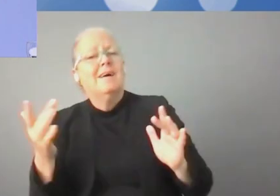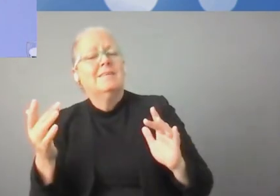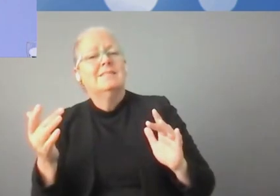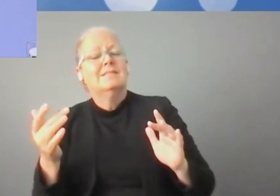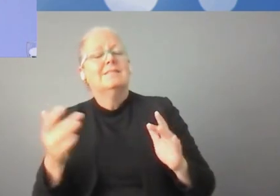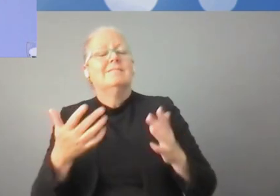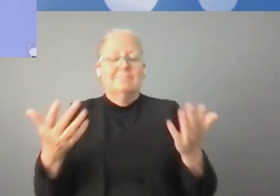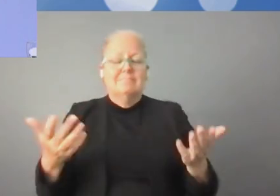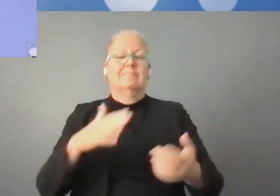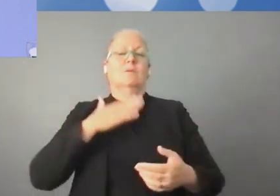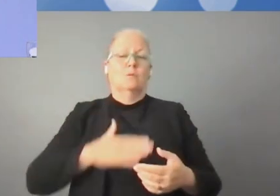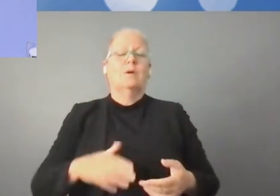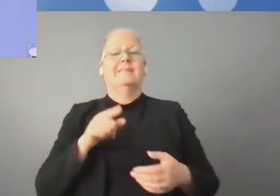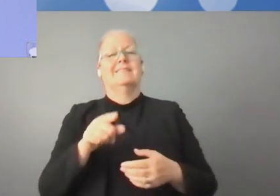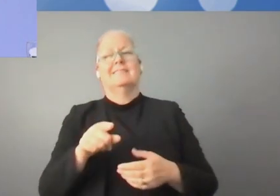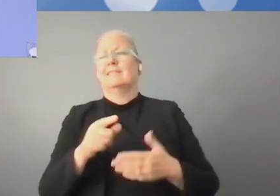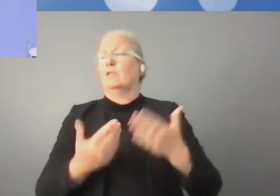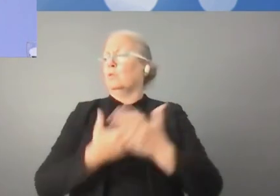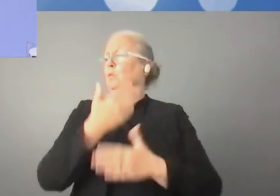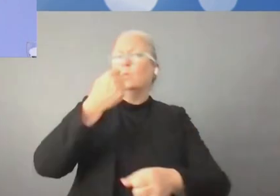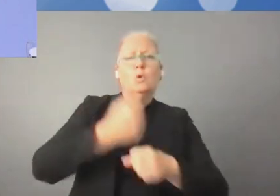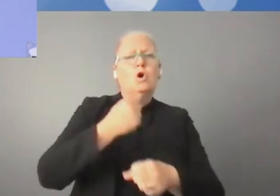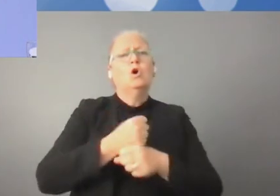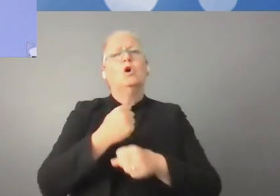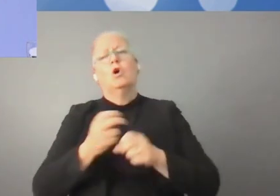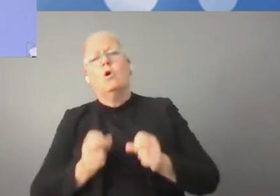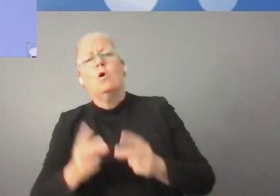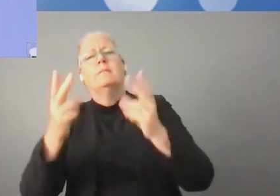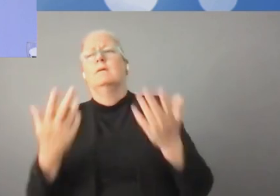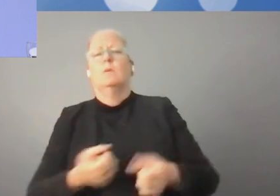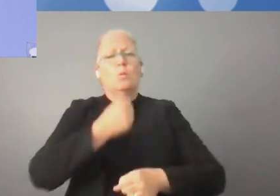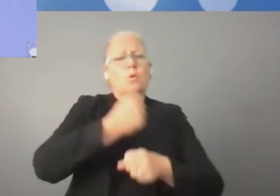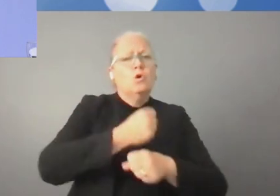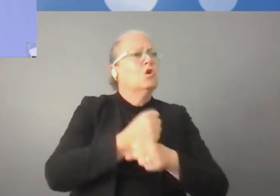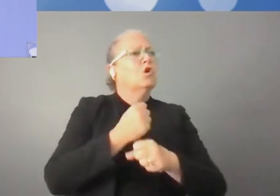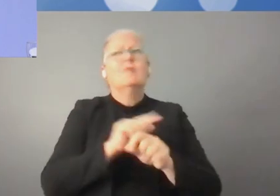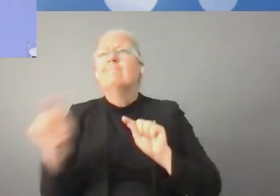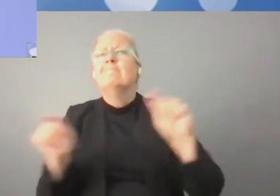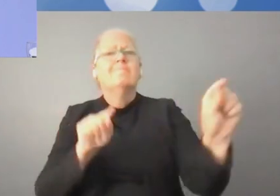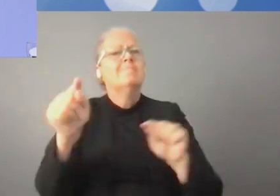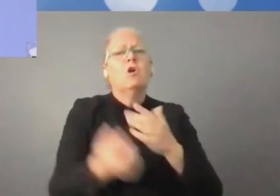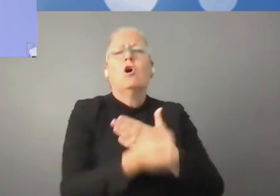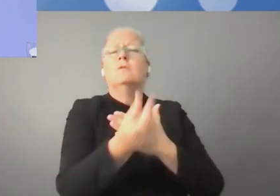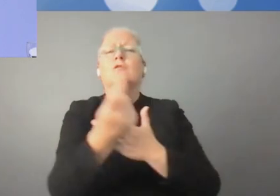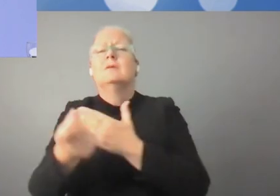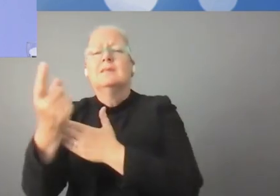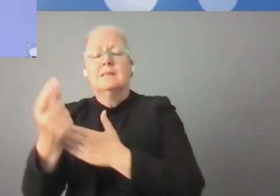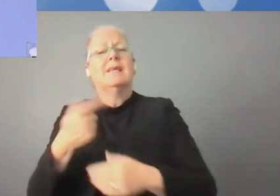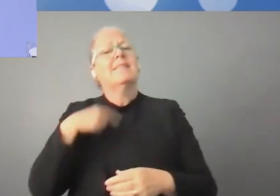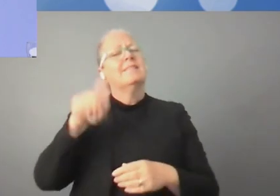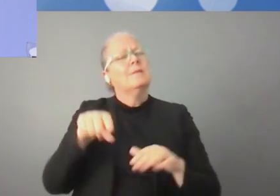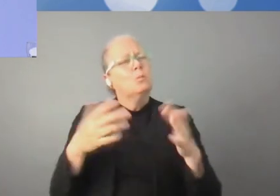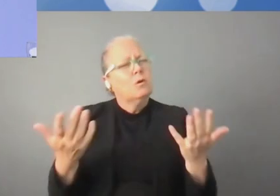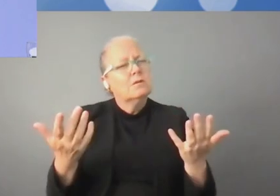tous puissent compter sur un respect